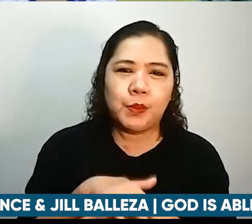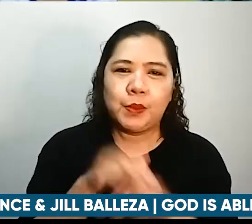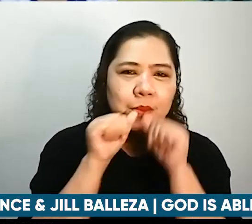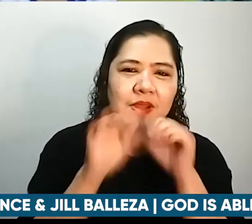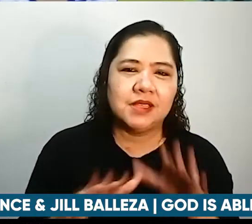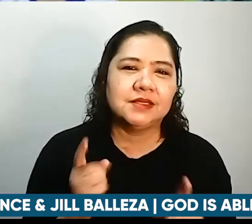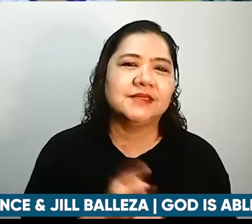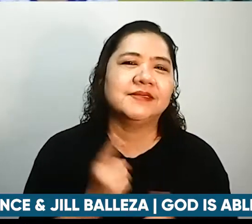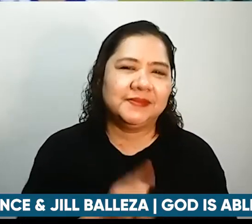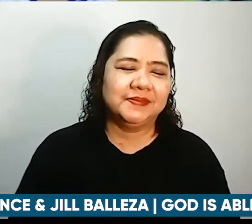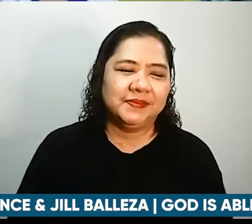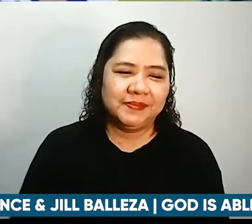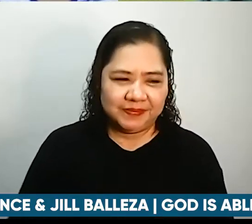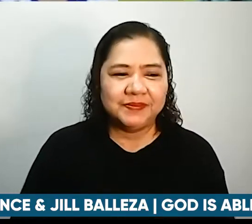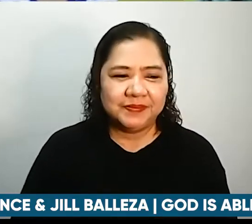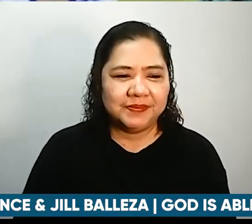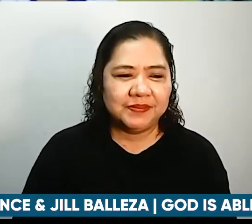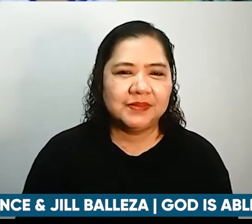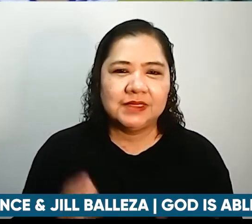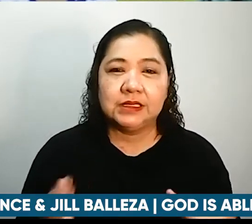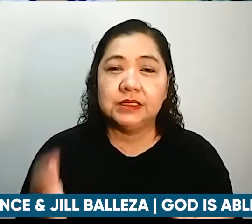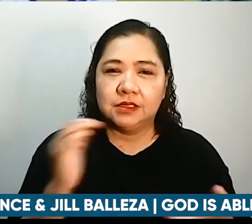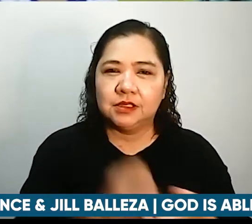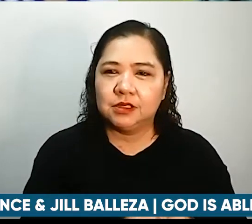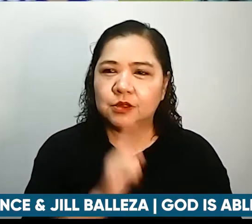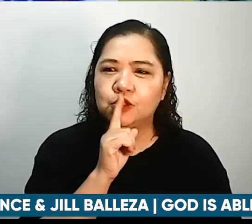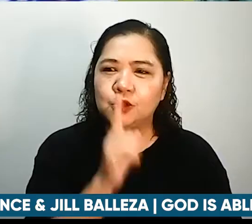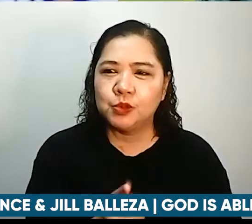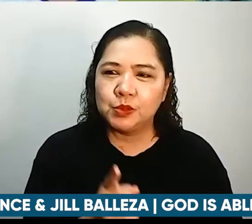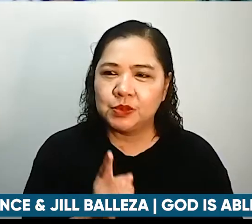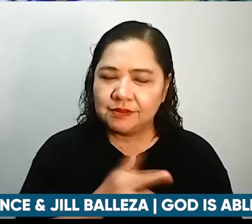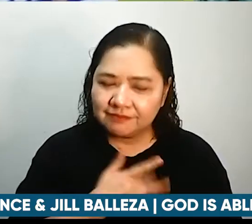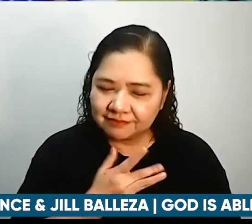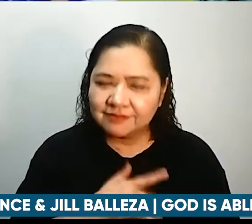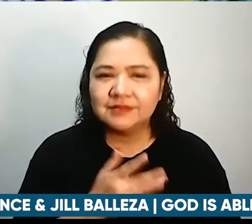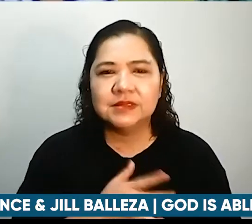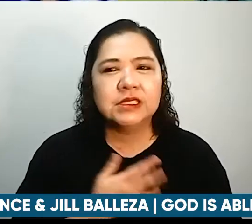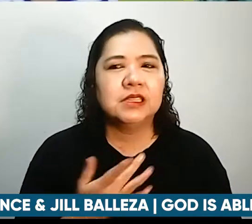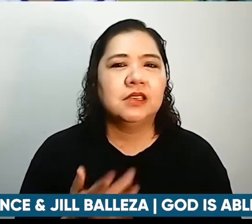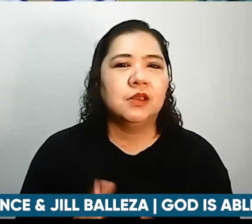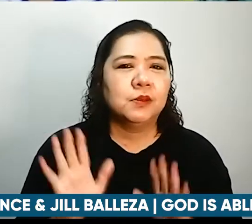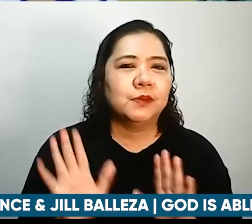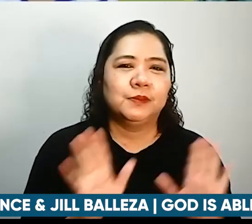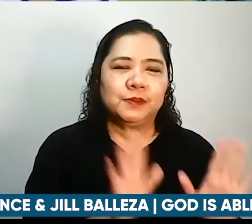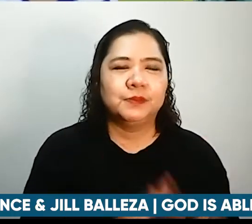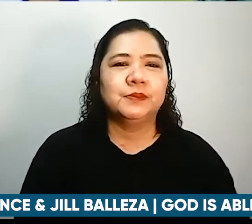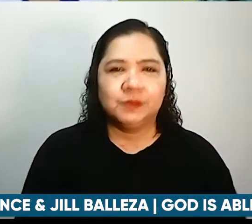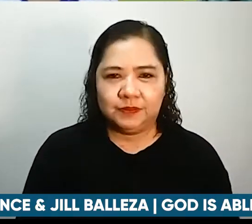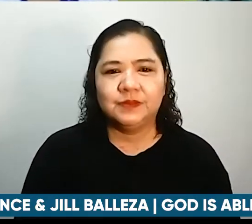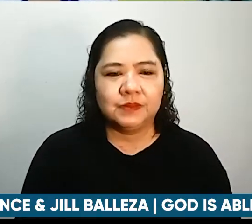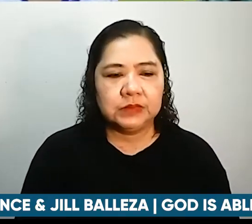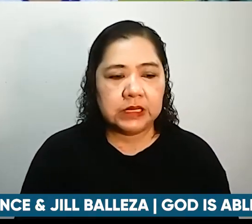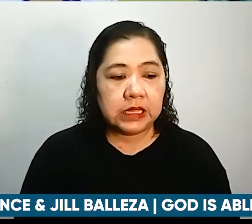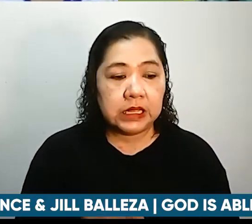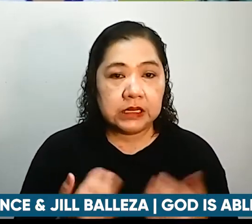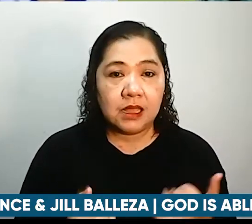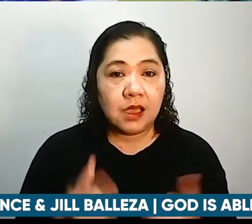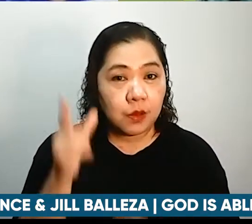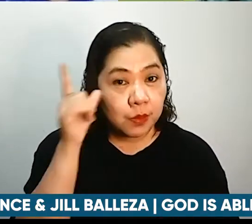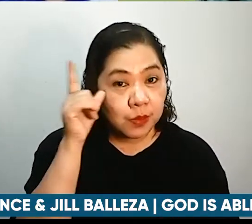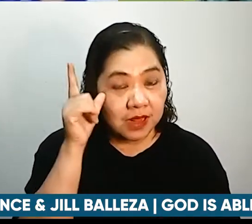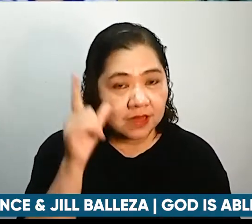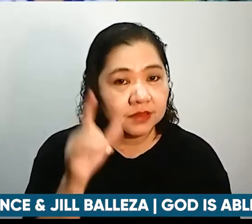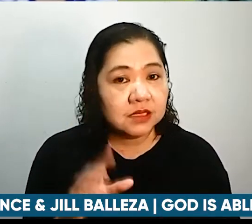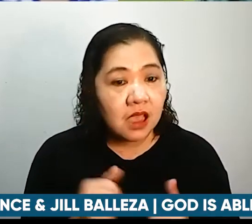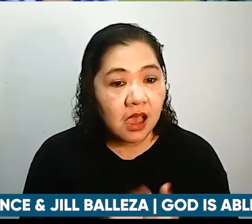mahagapay po. Kami kagaangan po sa puso po na mag-asawa po na ito. Kamusta po ang pangangatawan mo Kuya Lance? Ano po ba